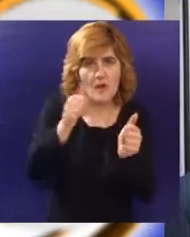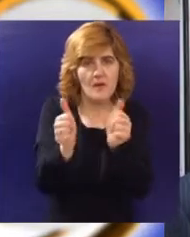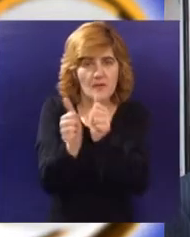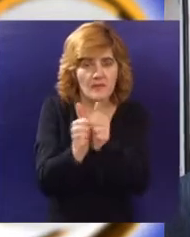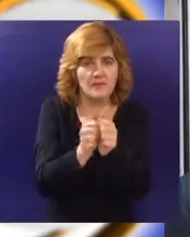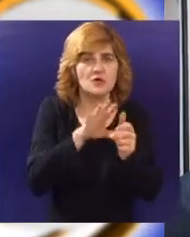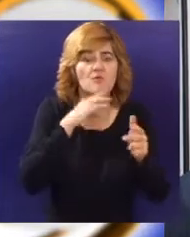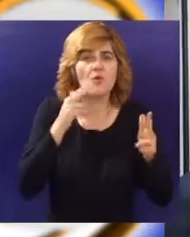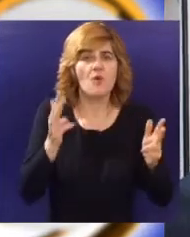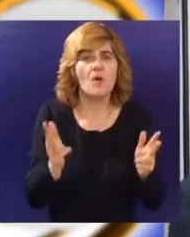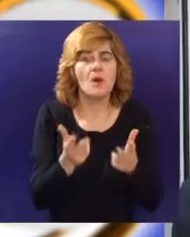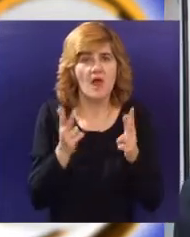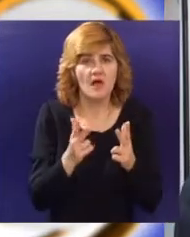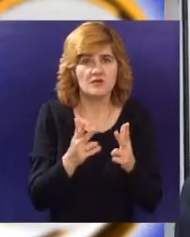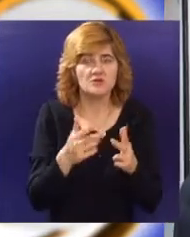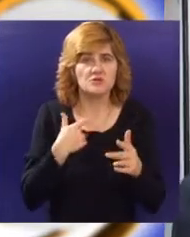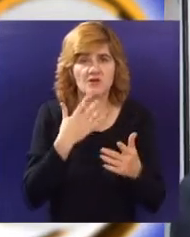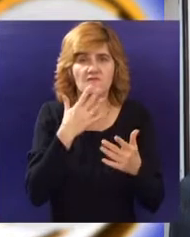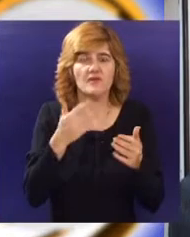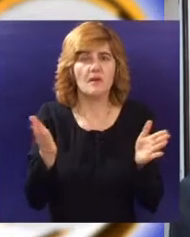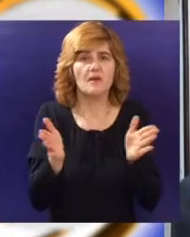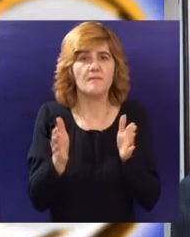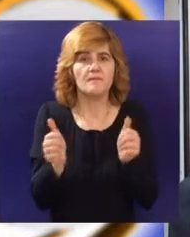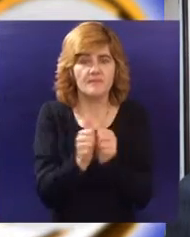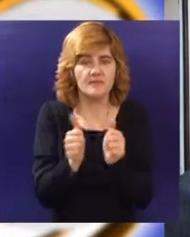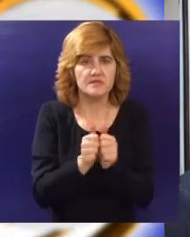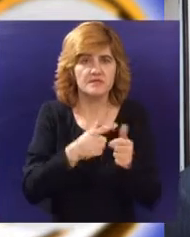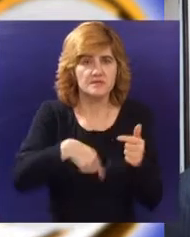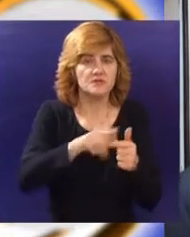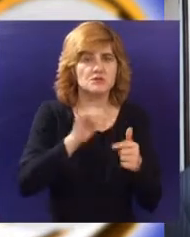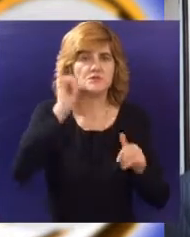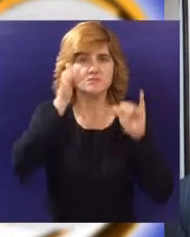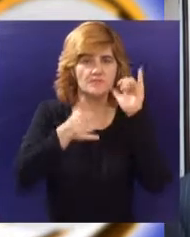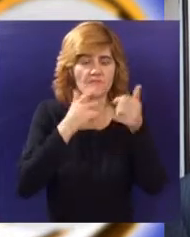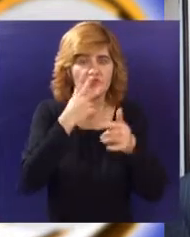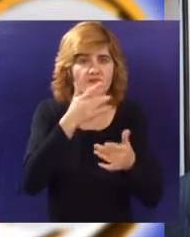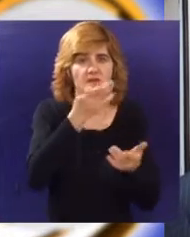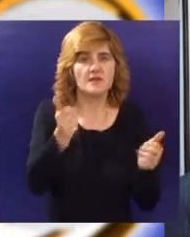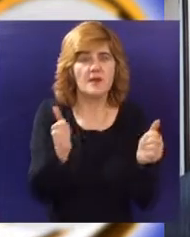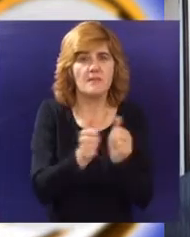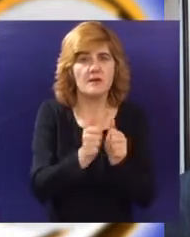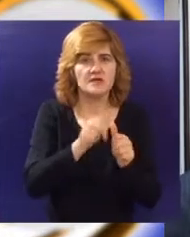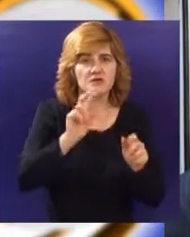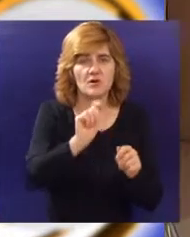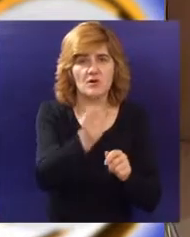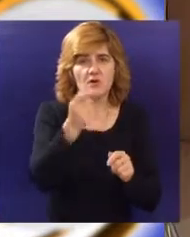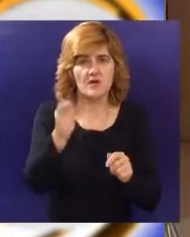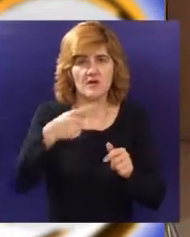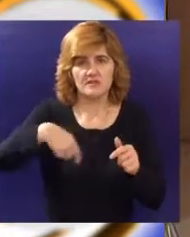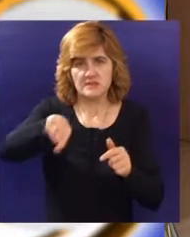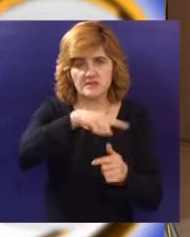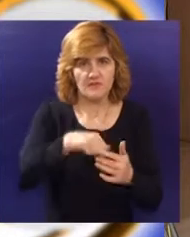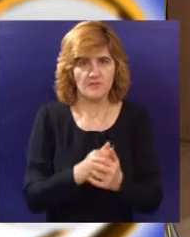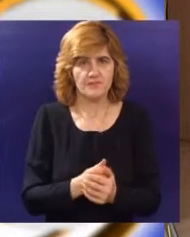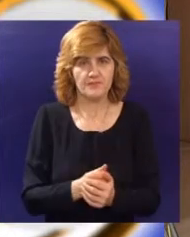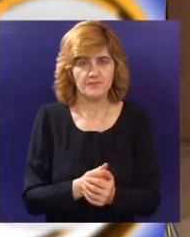logistički centar i kažete, meni treba to i da tamo ima ljudi koji će vam iz belom sveta naći, evo, recimo, rezervni deo za vašu kameru. U